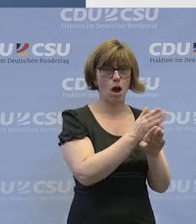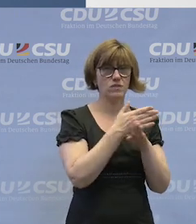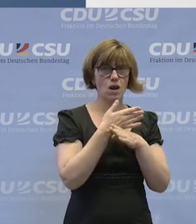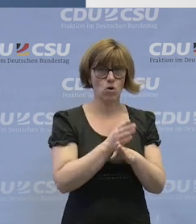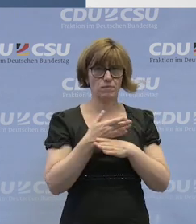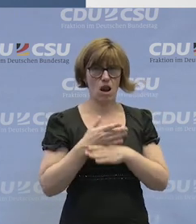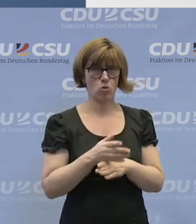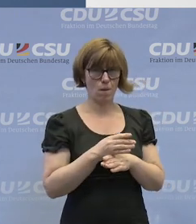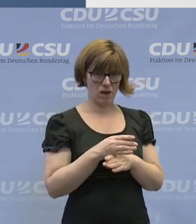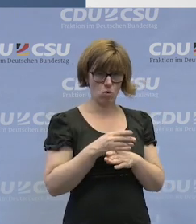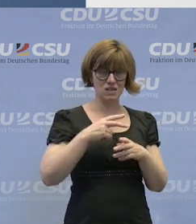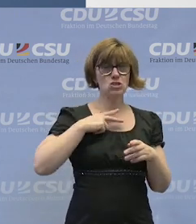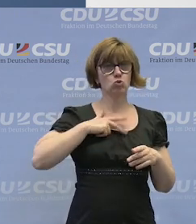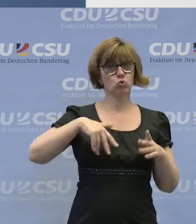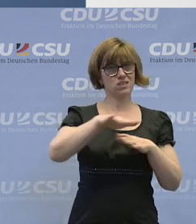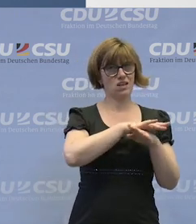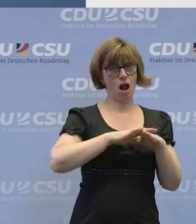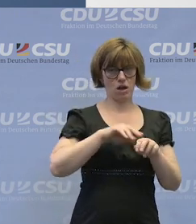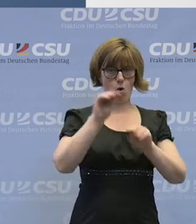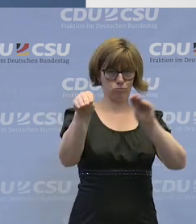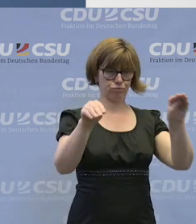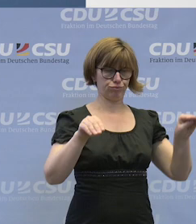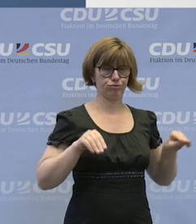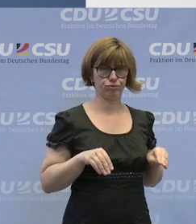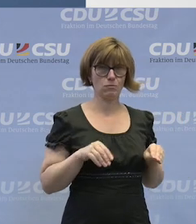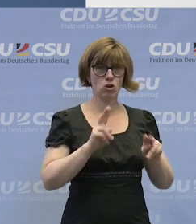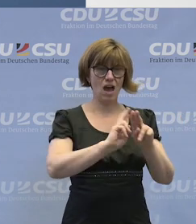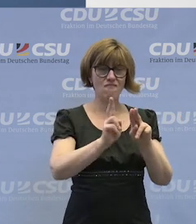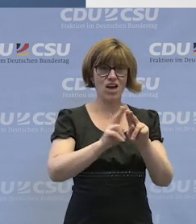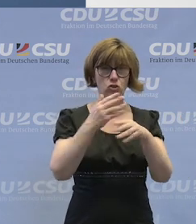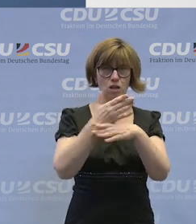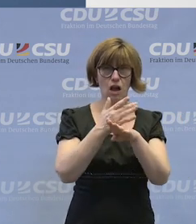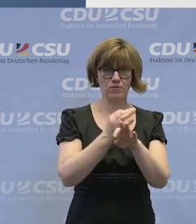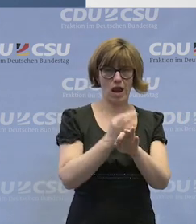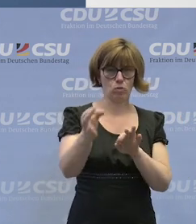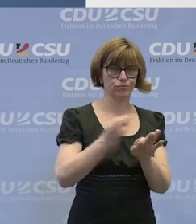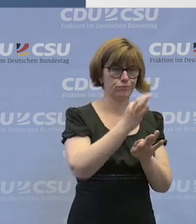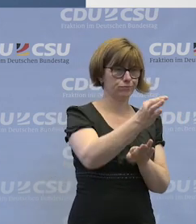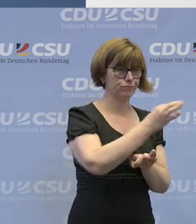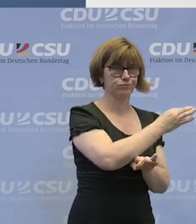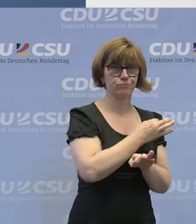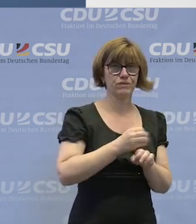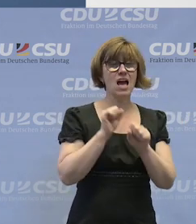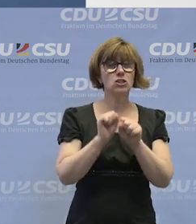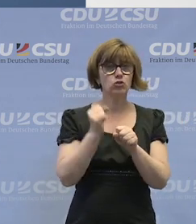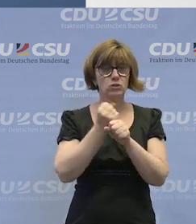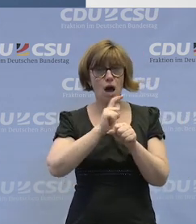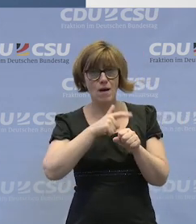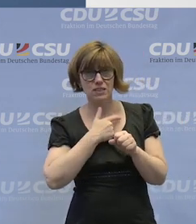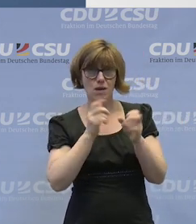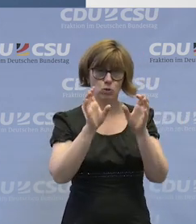haben, in den Sozialraum zu integrieren. Das heißt, Werkstattabteilungen, beschützte Arbeitsplätze in Gruppen,